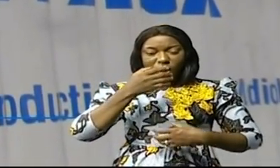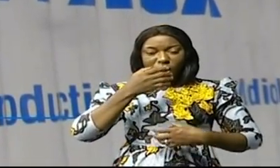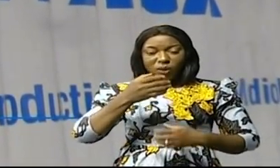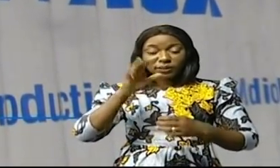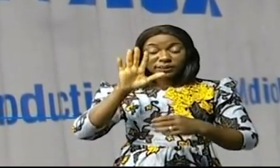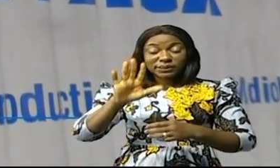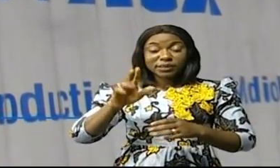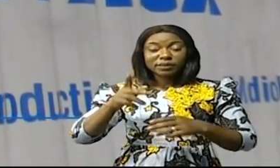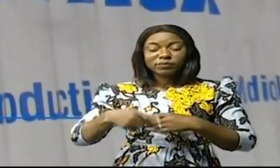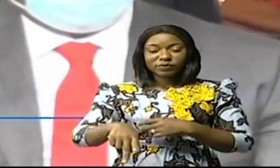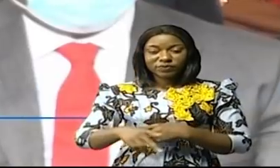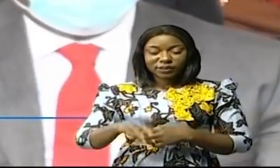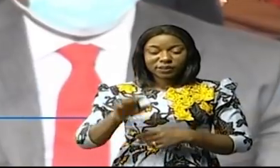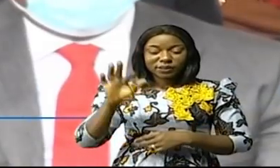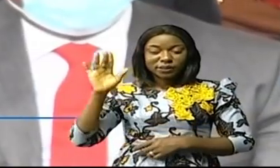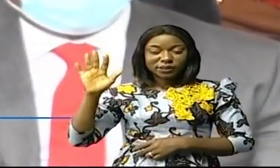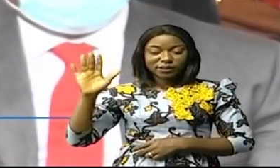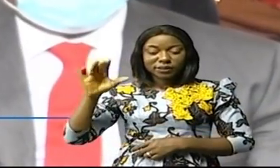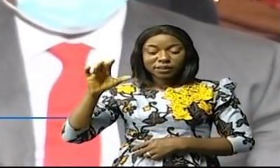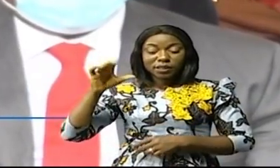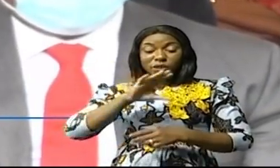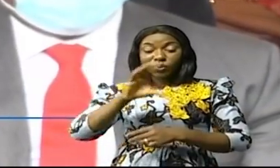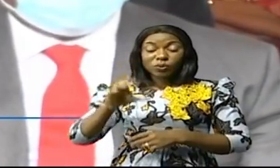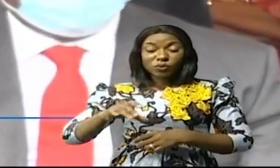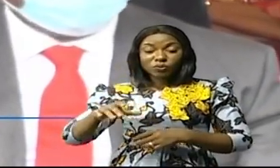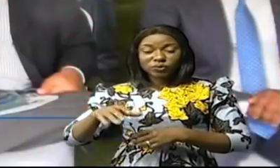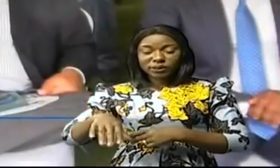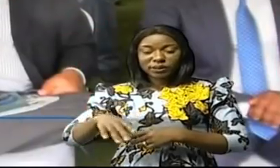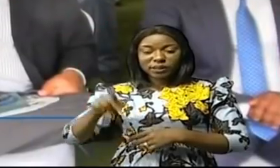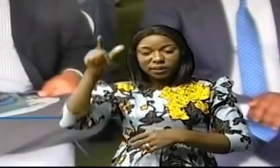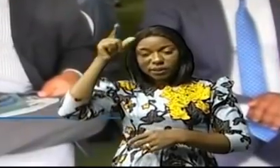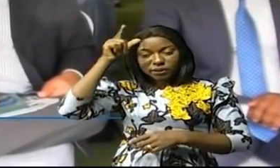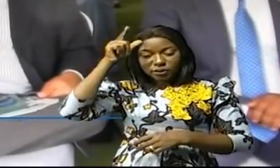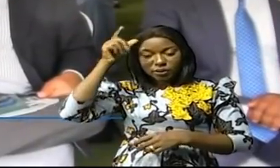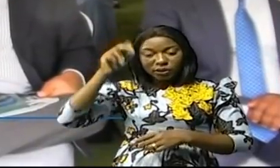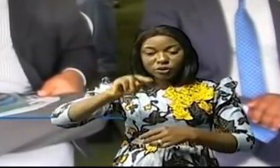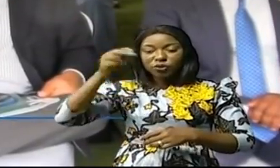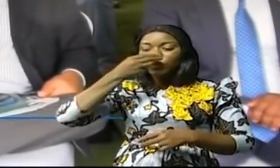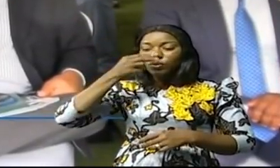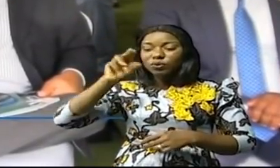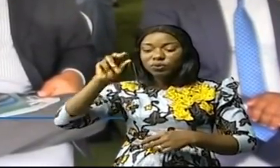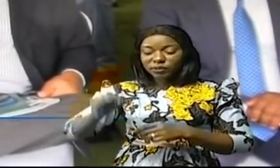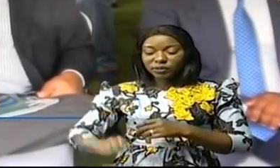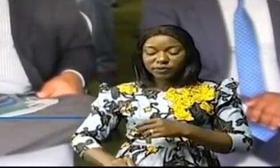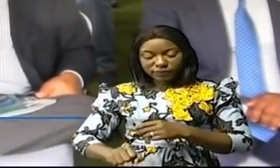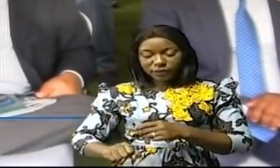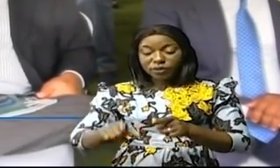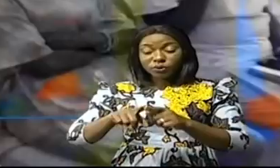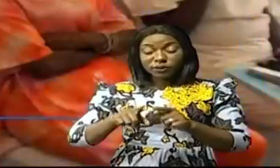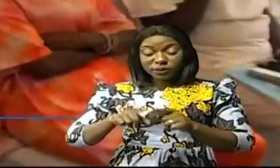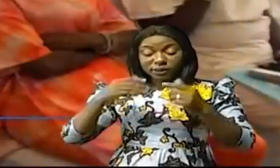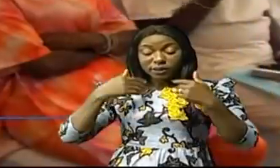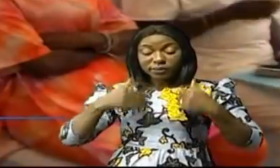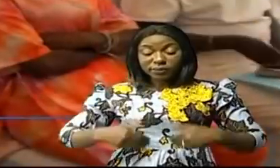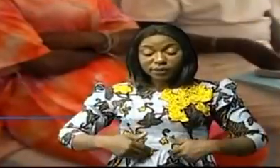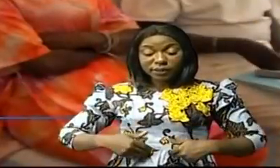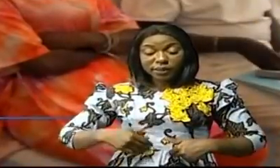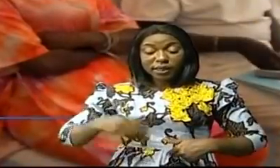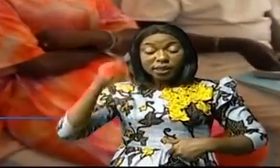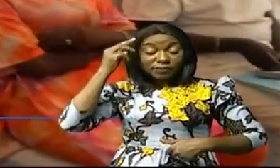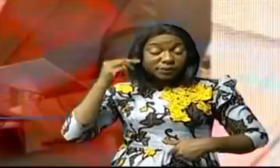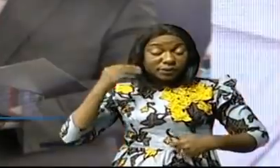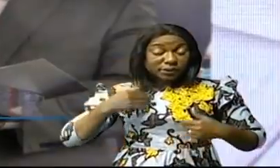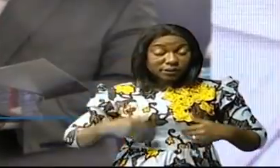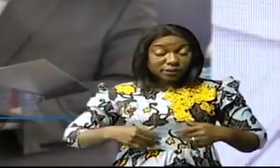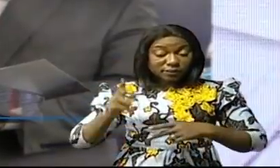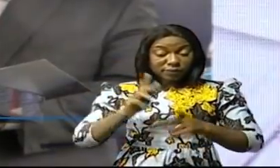provinces, à savoir Kinshasa, Congo central, Okatanga, Nord et Sud-Kivu. Le ministre de la Santé, Publique, Hygiene et Prévention,